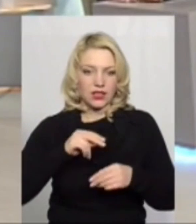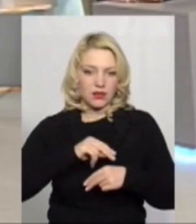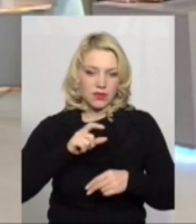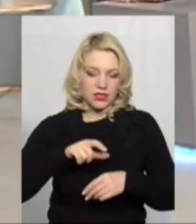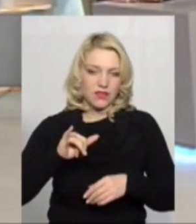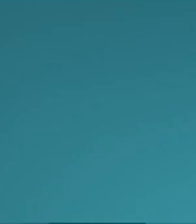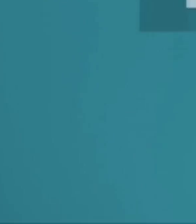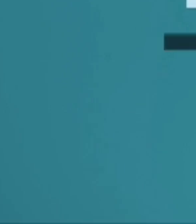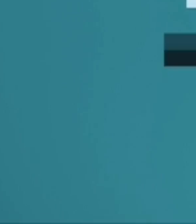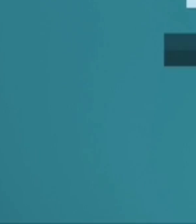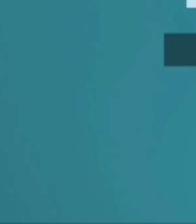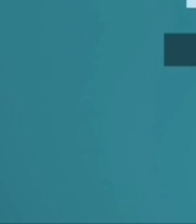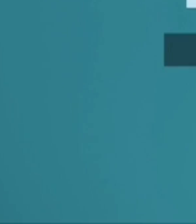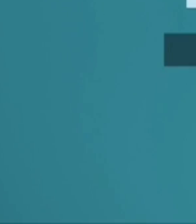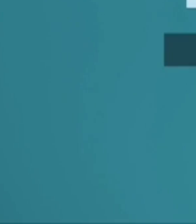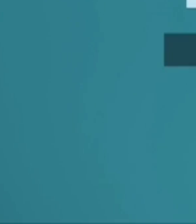власне вчителі.